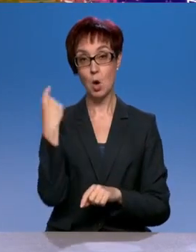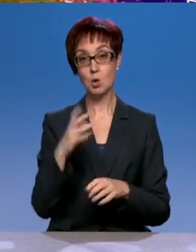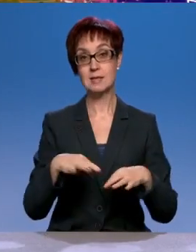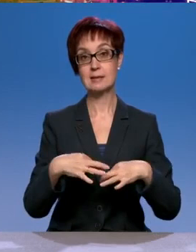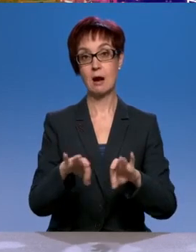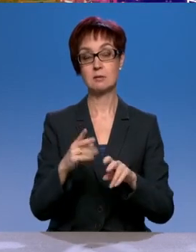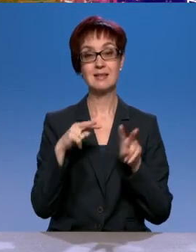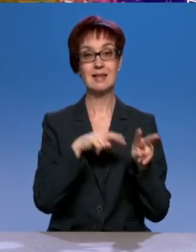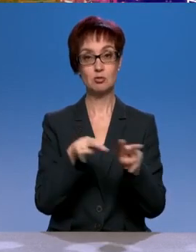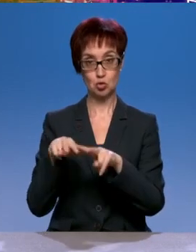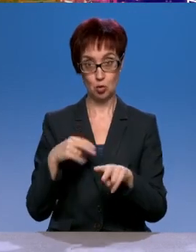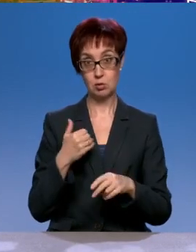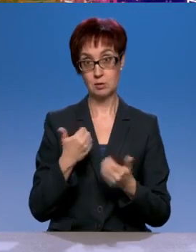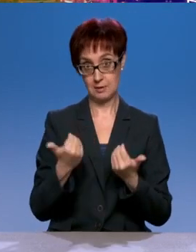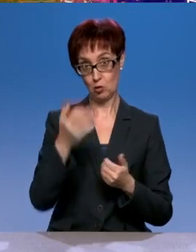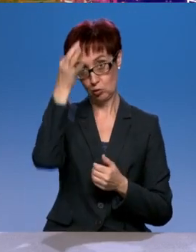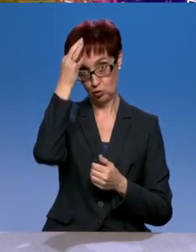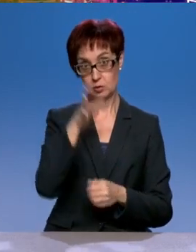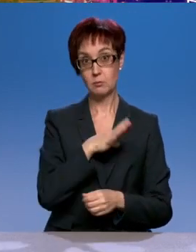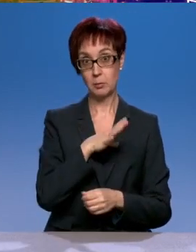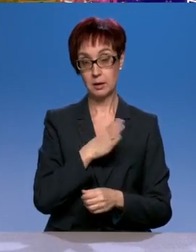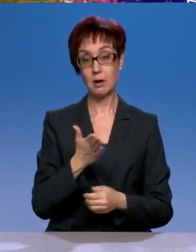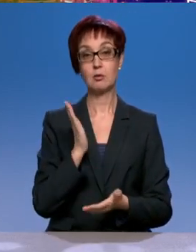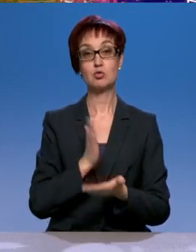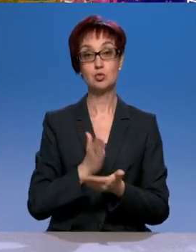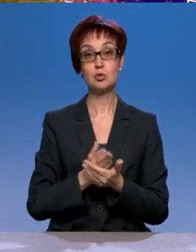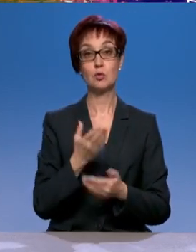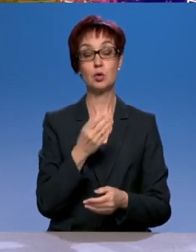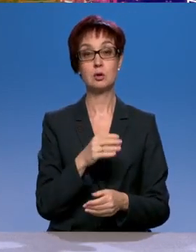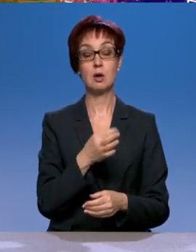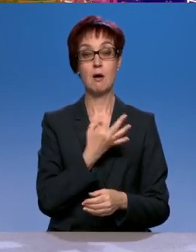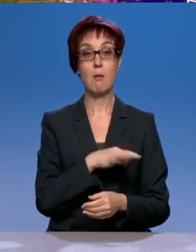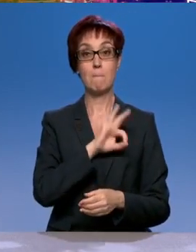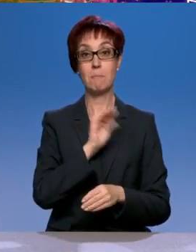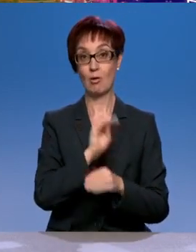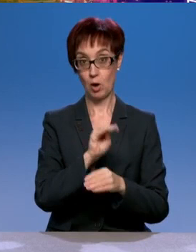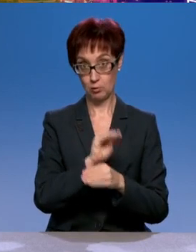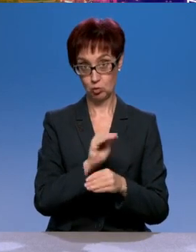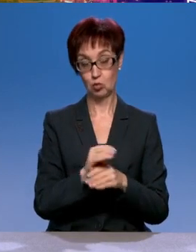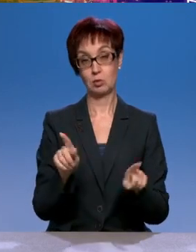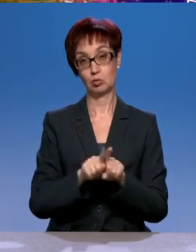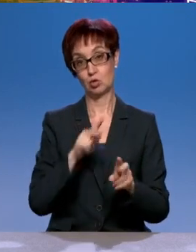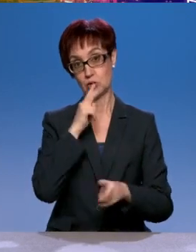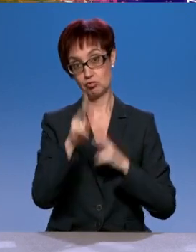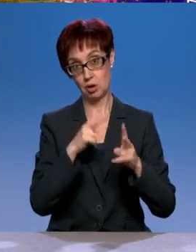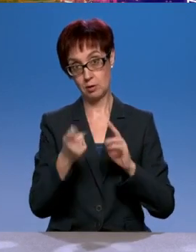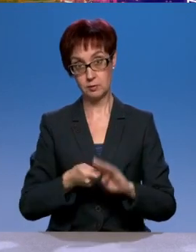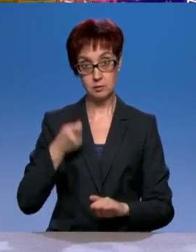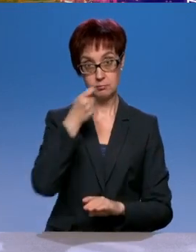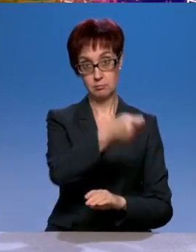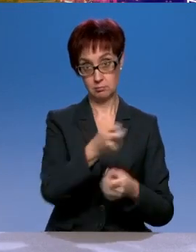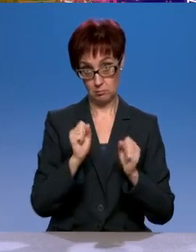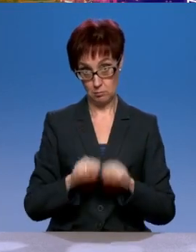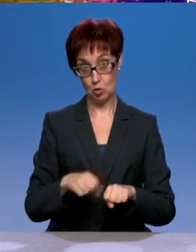нами упомянутый. Существует, наконец, прокуратура, куда тоже можно жаловаться на состояние дорог. Надо не